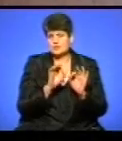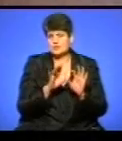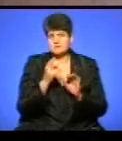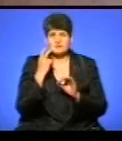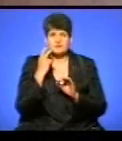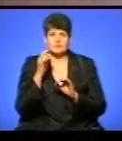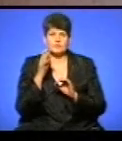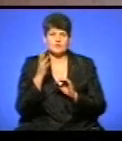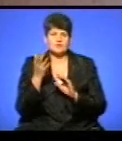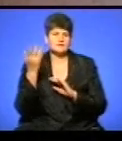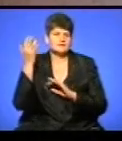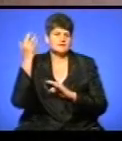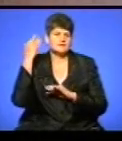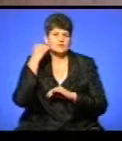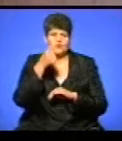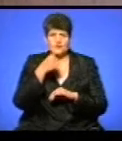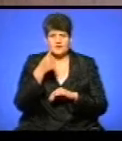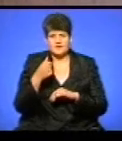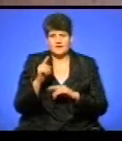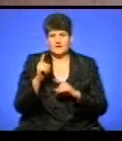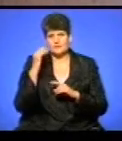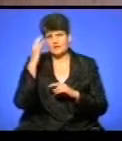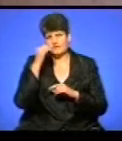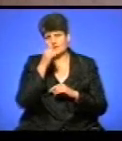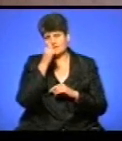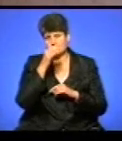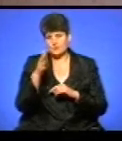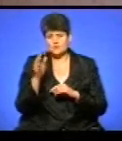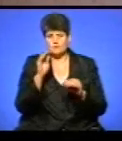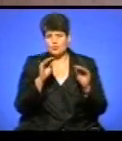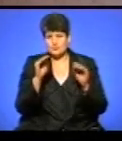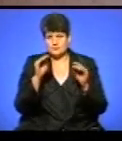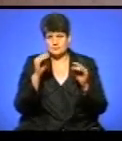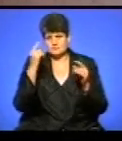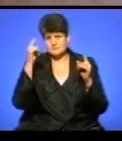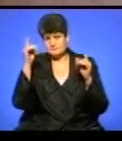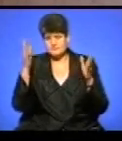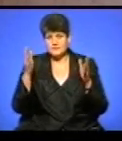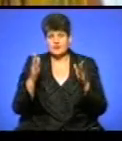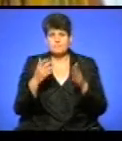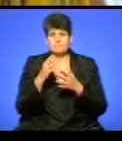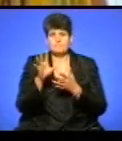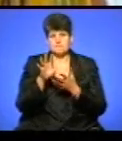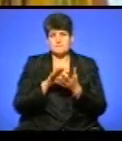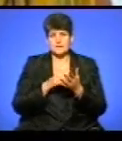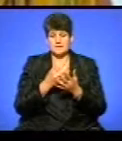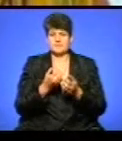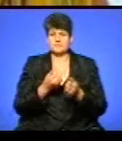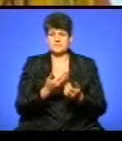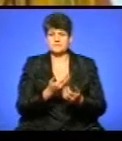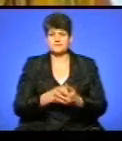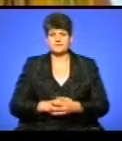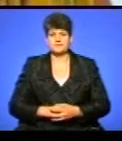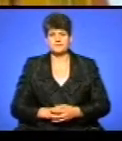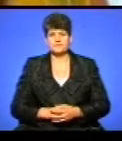якісь якісь роки, які ми взагалі, навіть собі в уявленні, то не можемо якось скласти. Приклад, безумовно, беремо. Марта Журоваль, Андрій